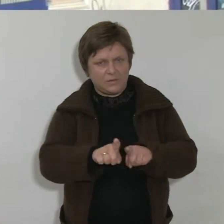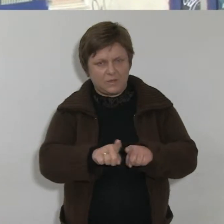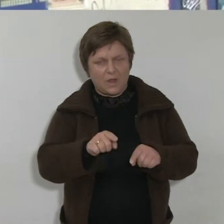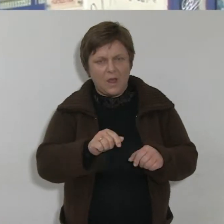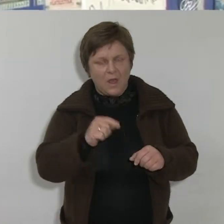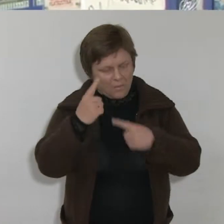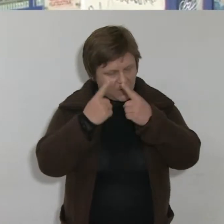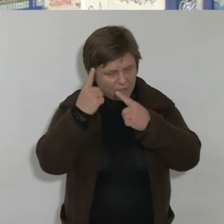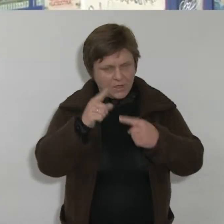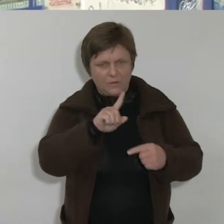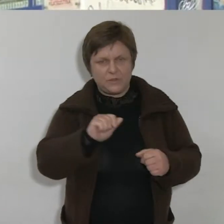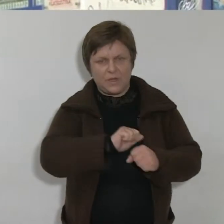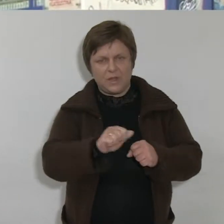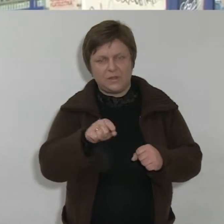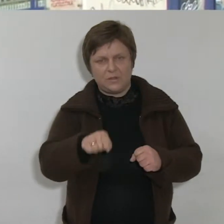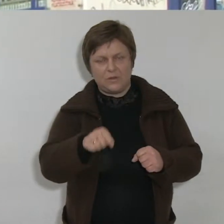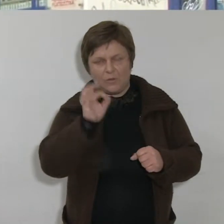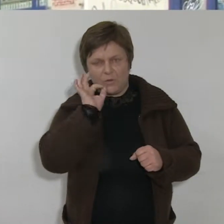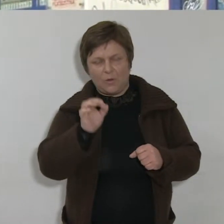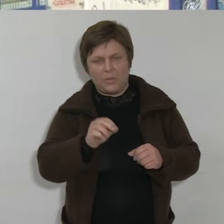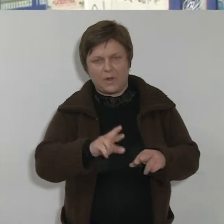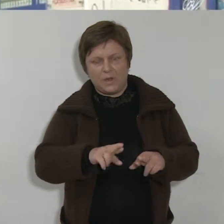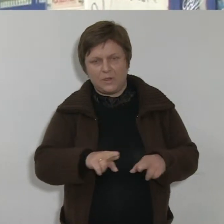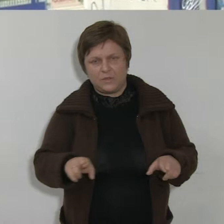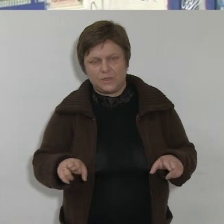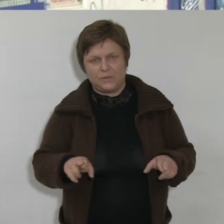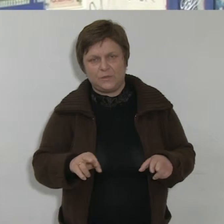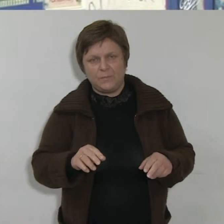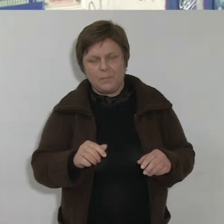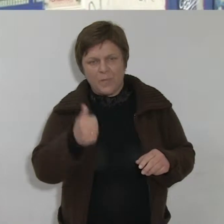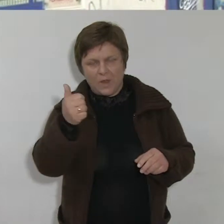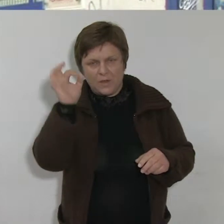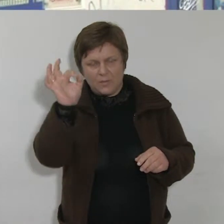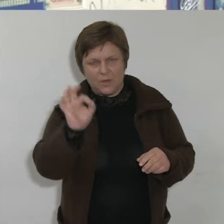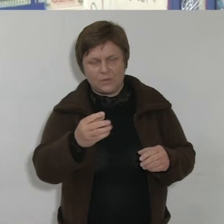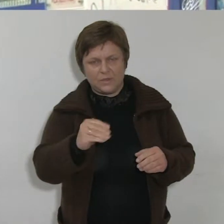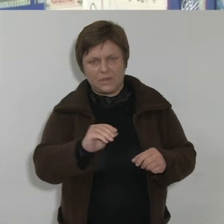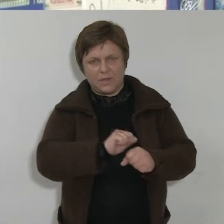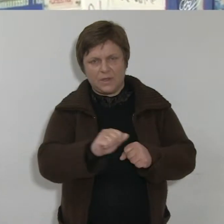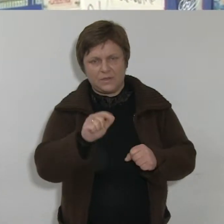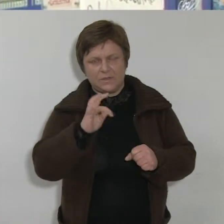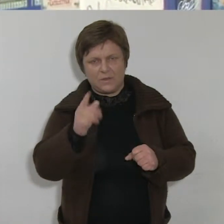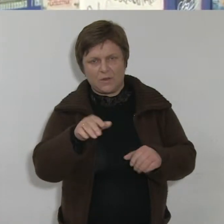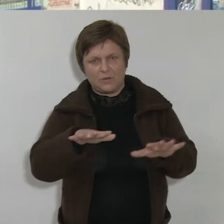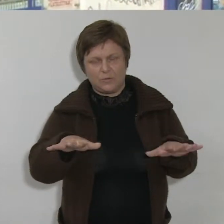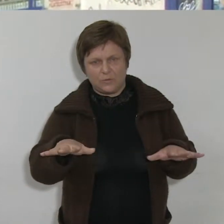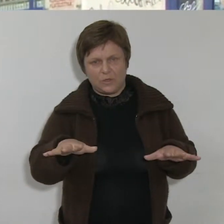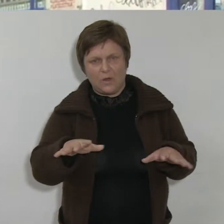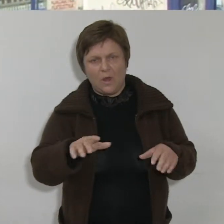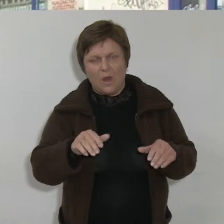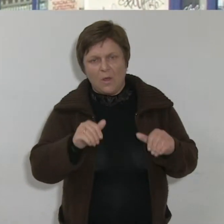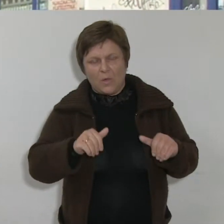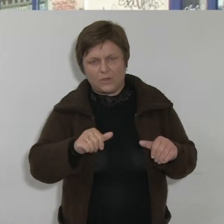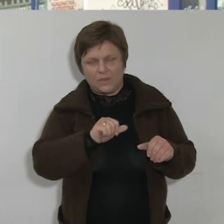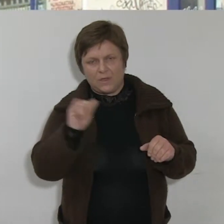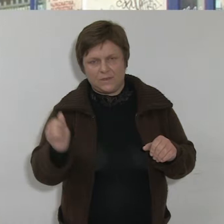1% to nie jest tak dużo, a można się z kimś podzielić, tylko trzeba wiedzieć z kim. Czy Pani